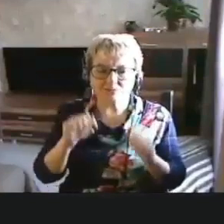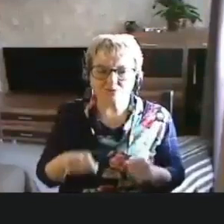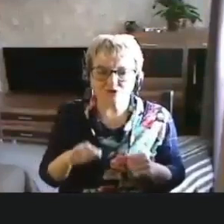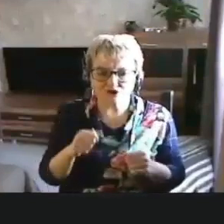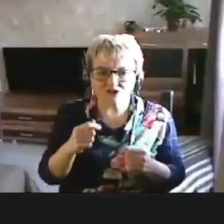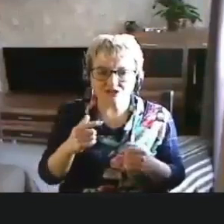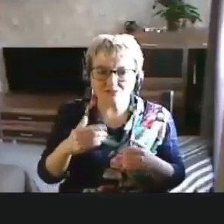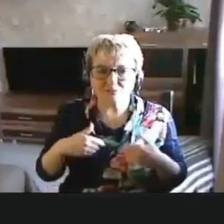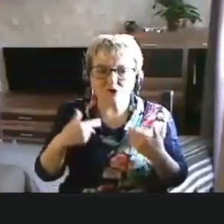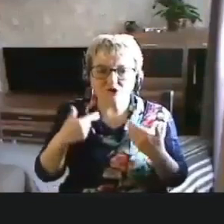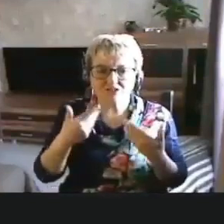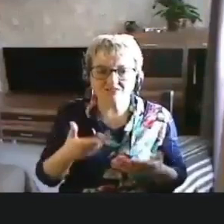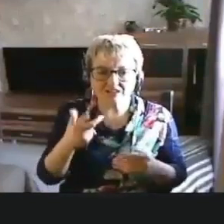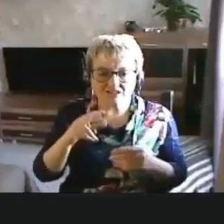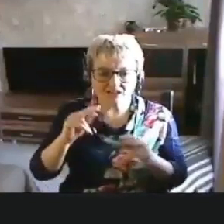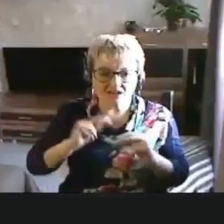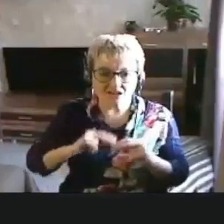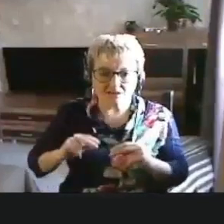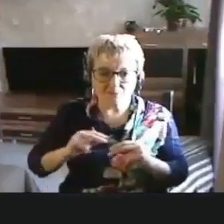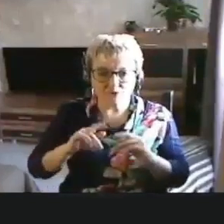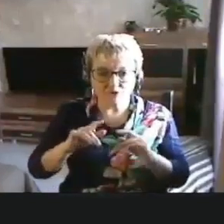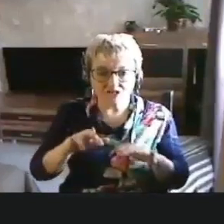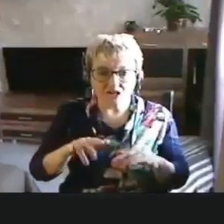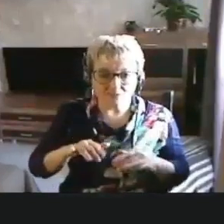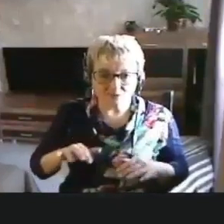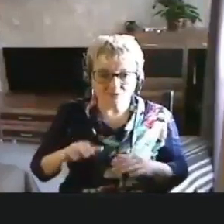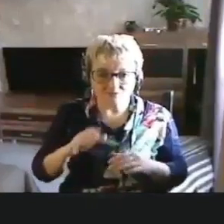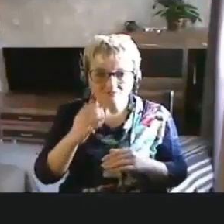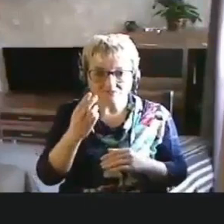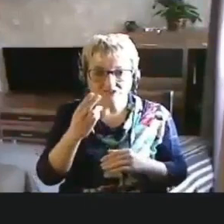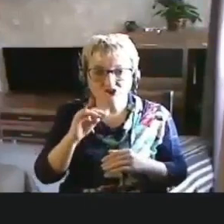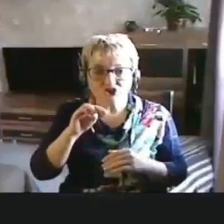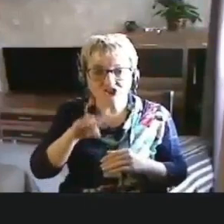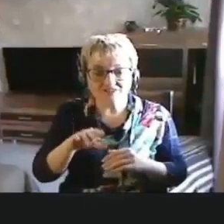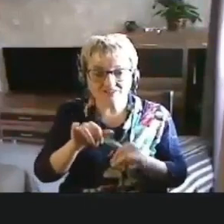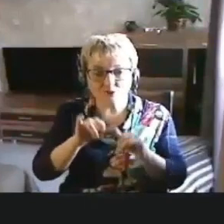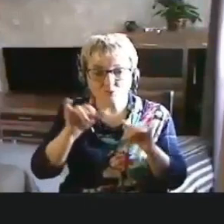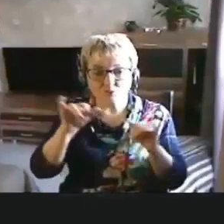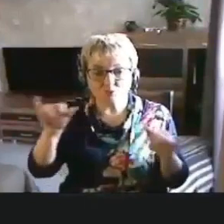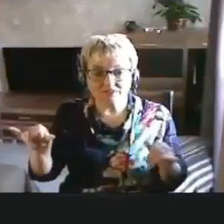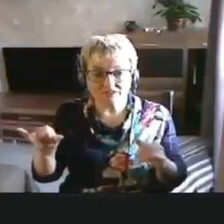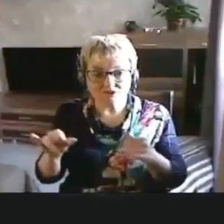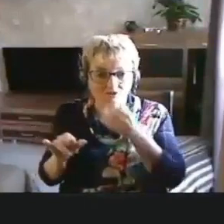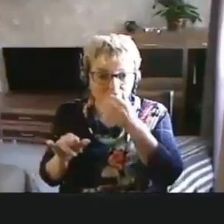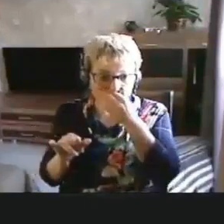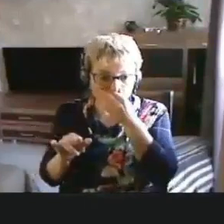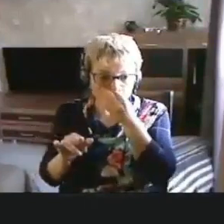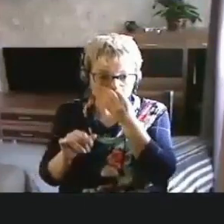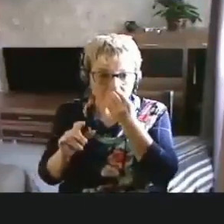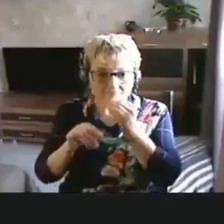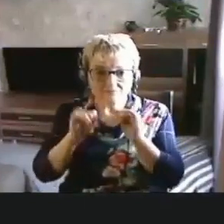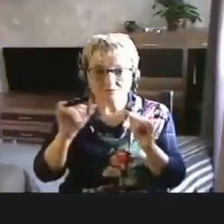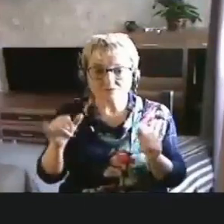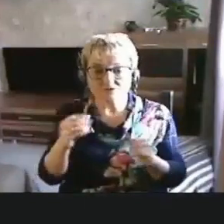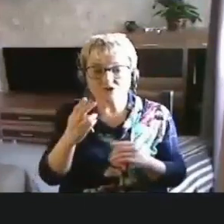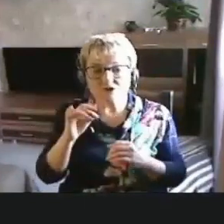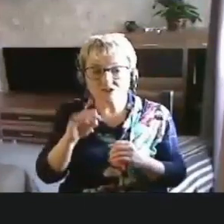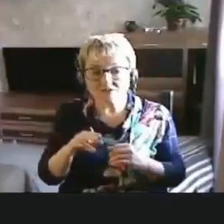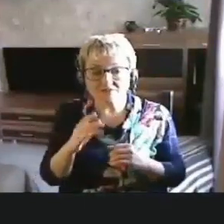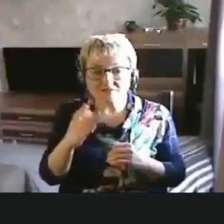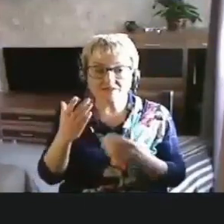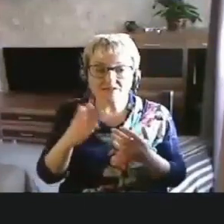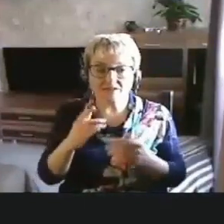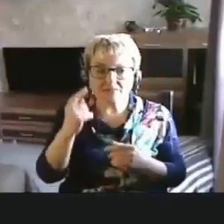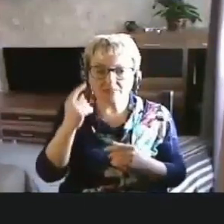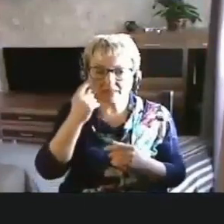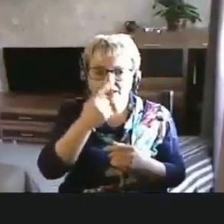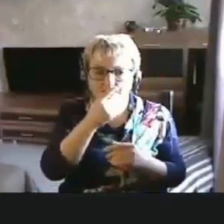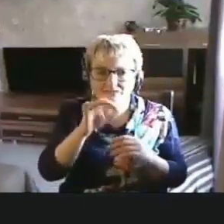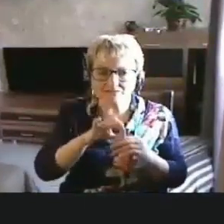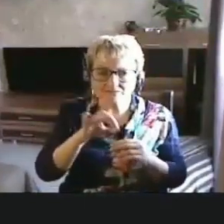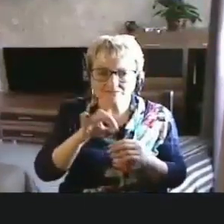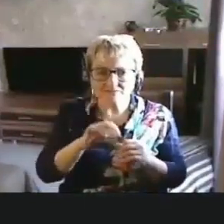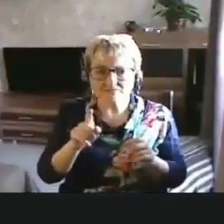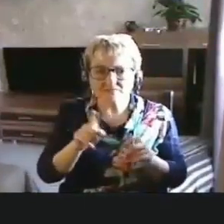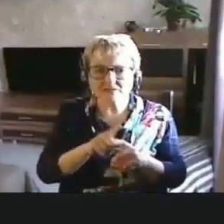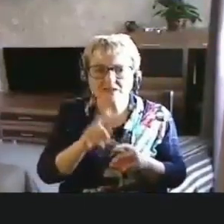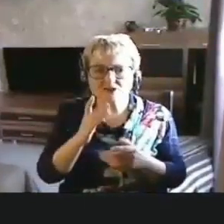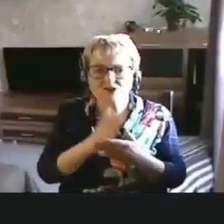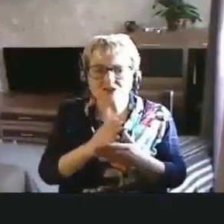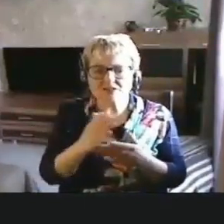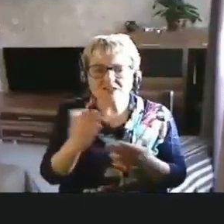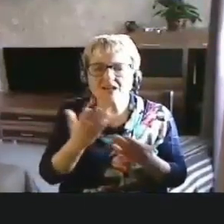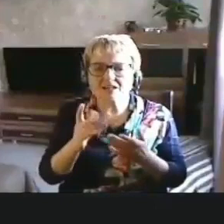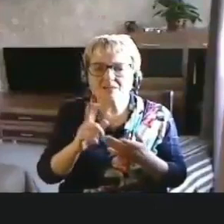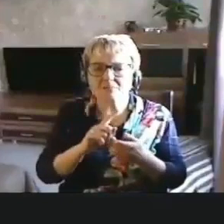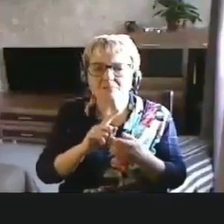посоветовать для работы с компьютером шрифта увеличивая или на глаза болят, также есть